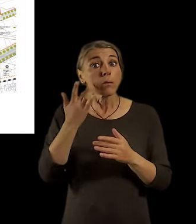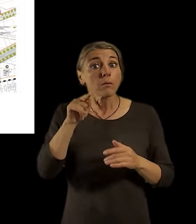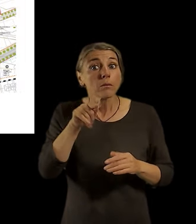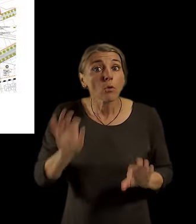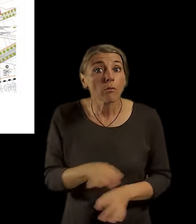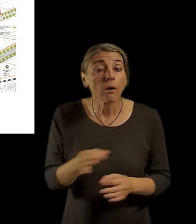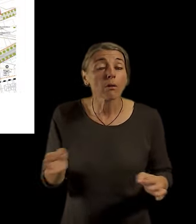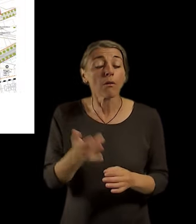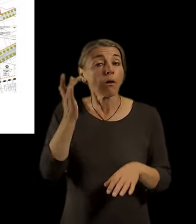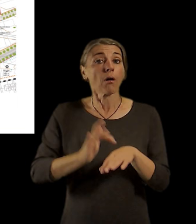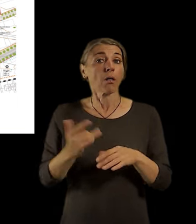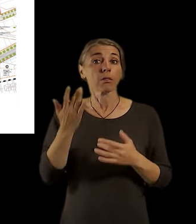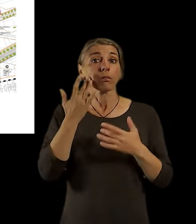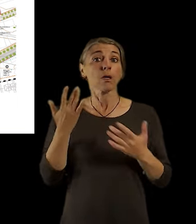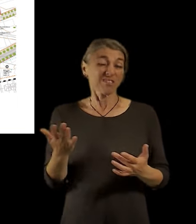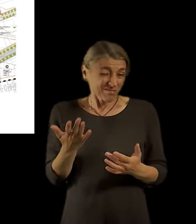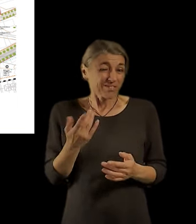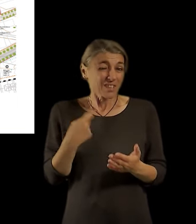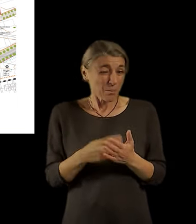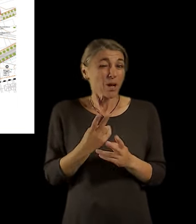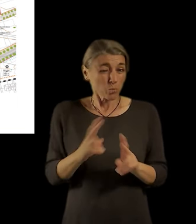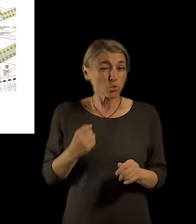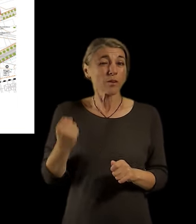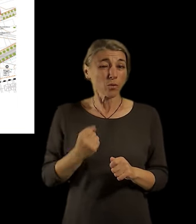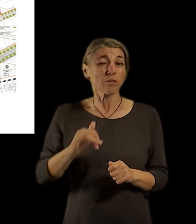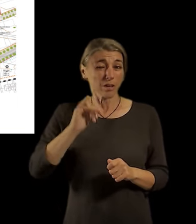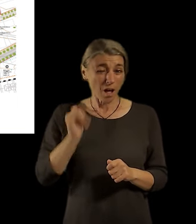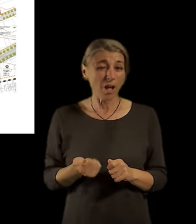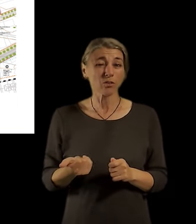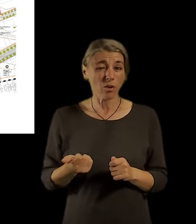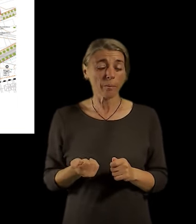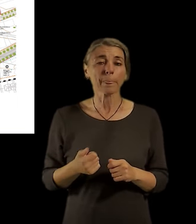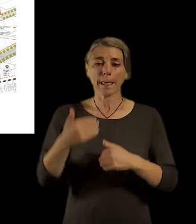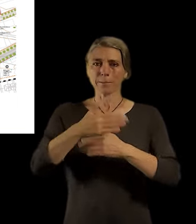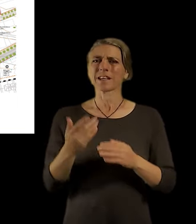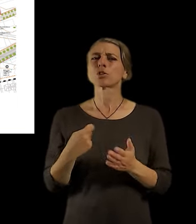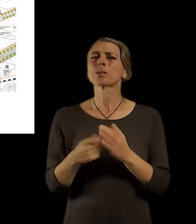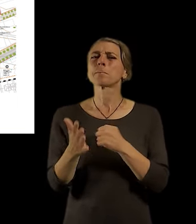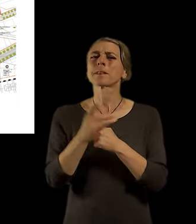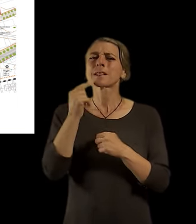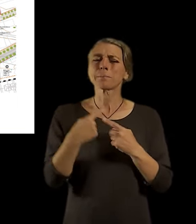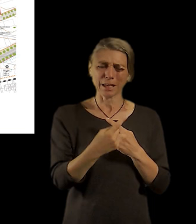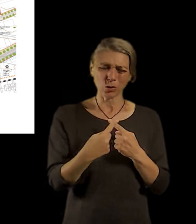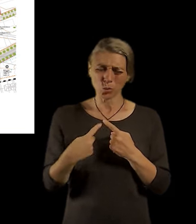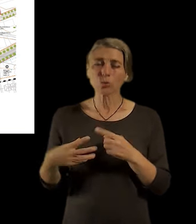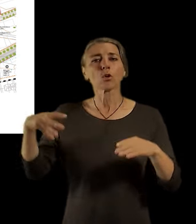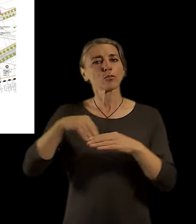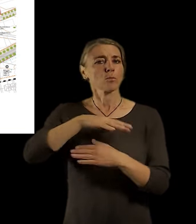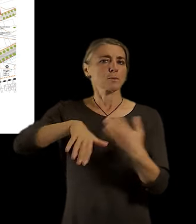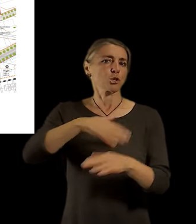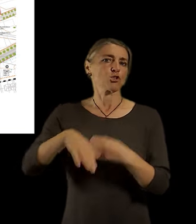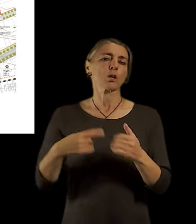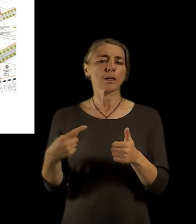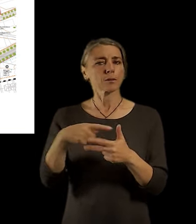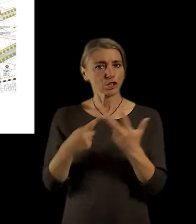Takže to město krátkých vzdáleností má umožnit právě mix těch funkcí a